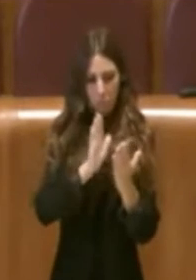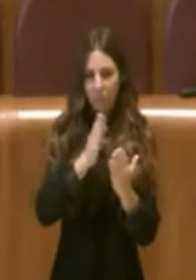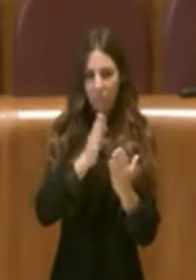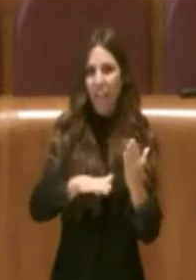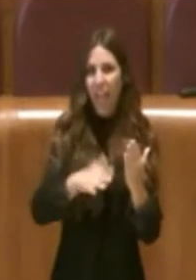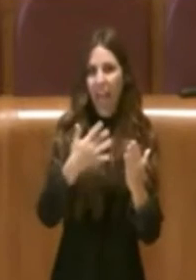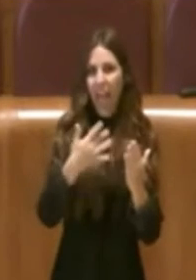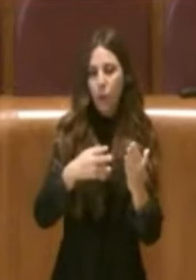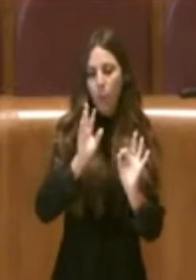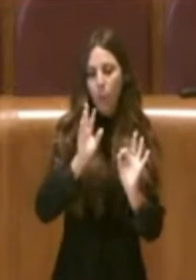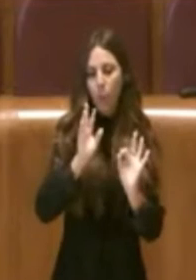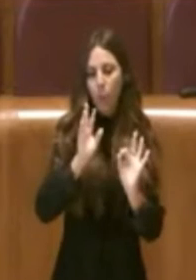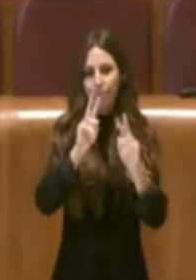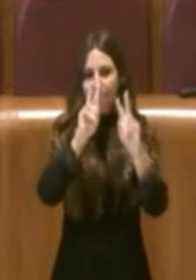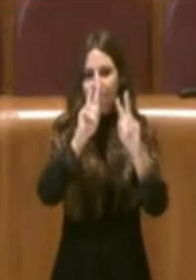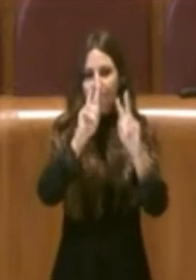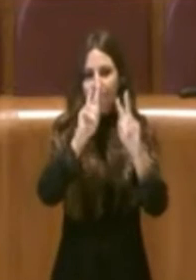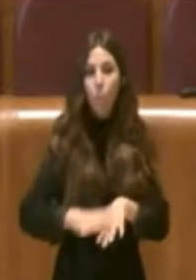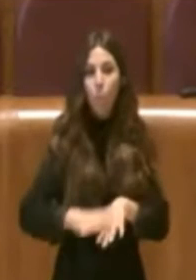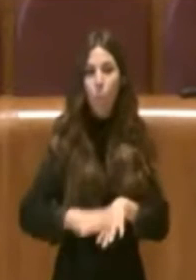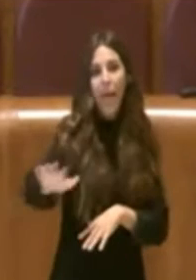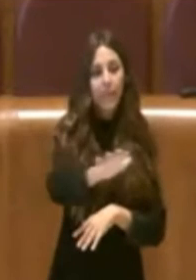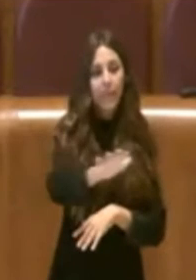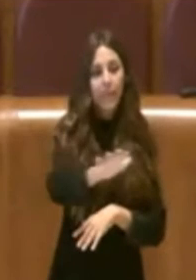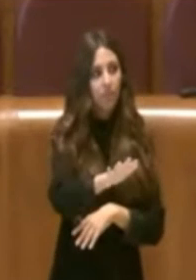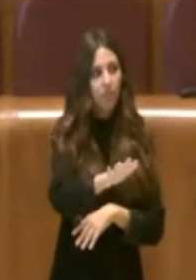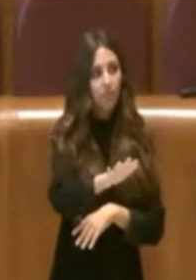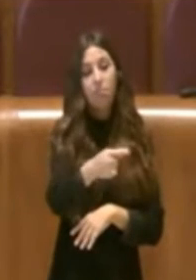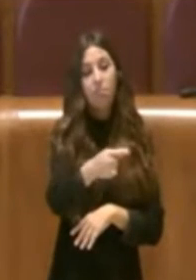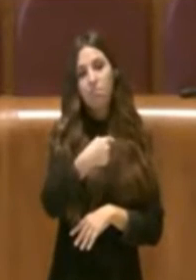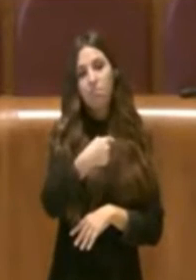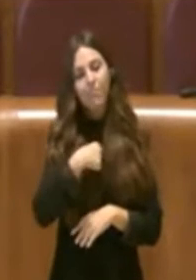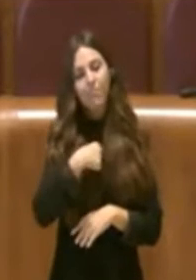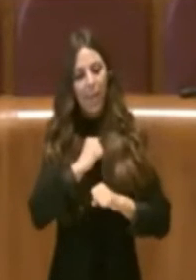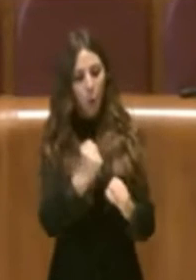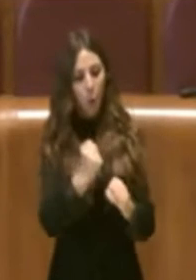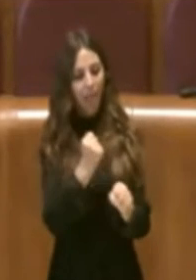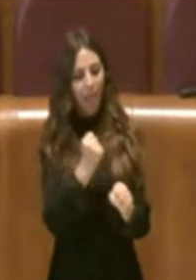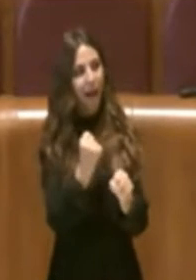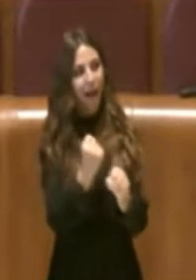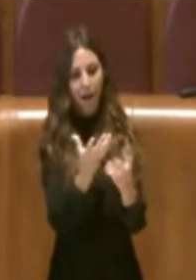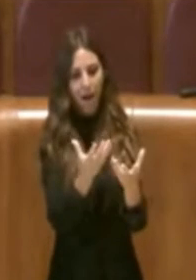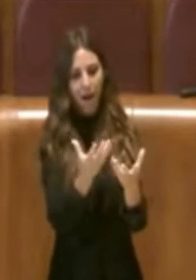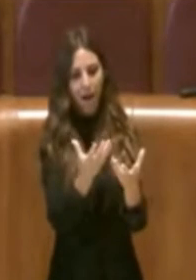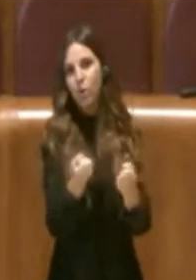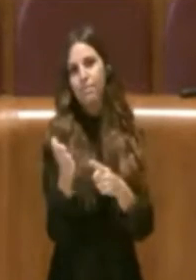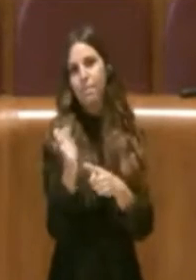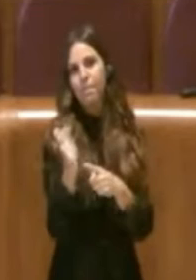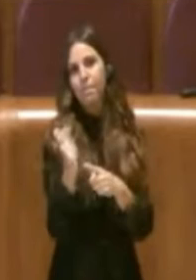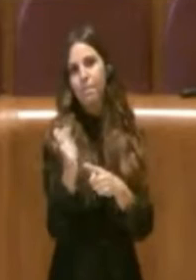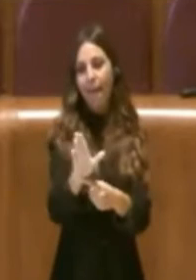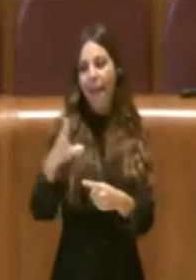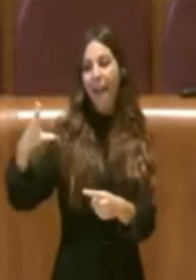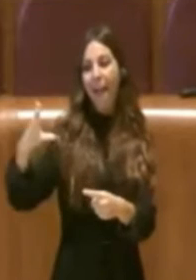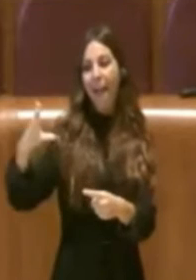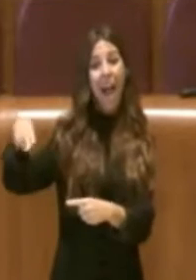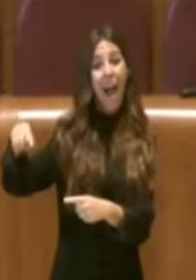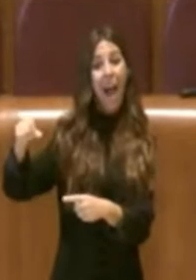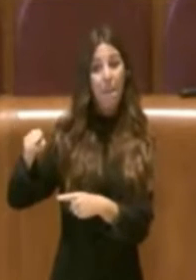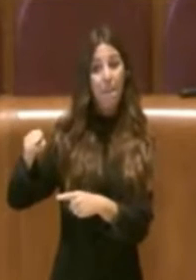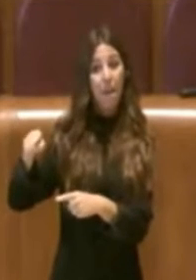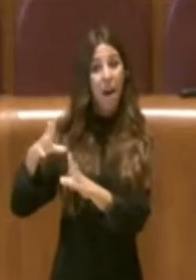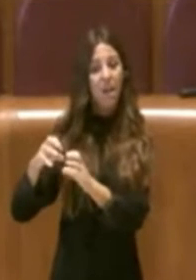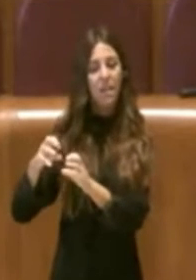urbanistico. credo che siano i fatti a parlare. La CAM ha avuto fino adesso in mano la